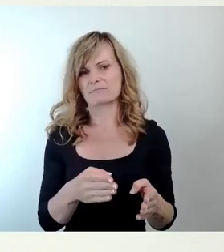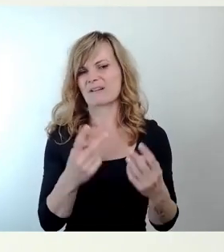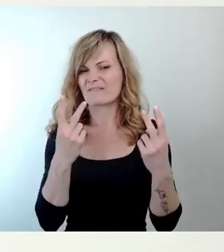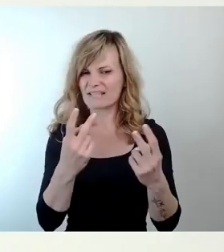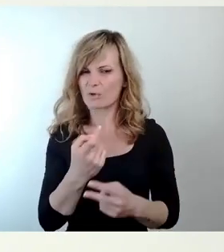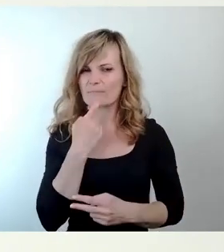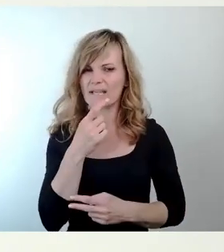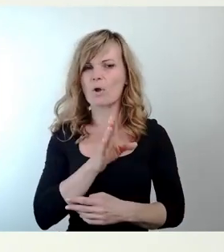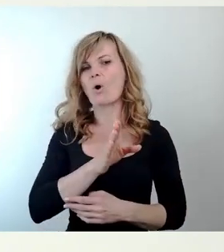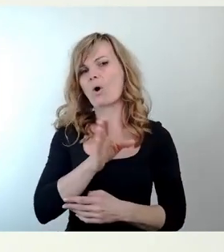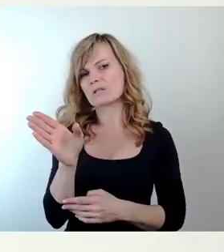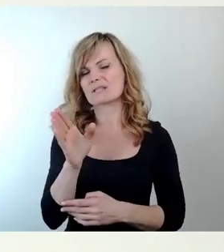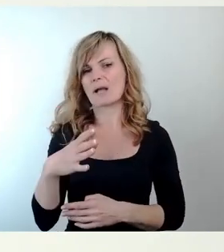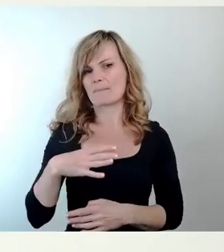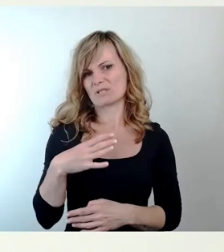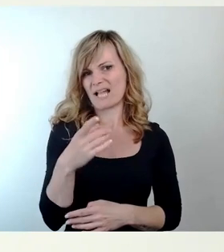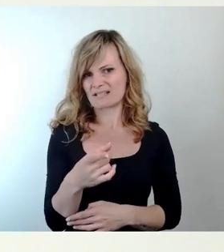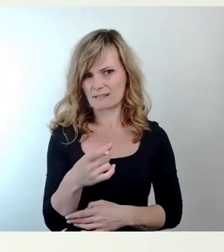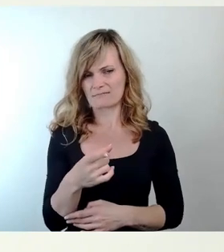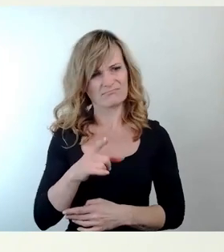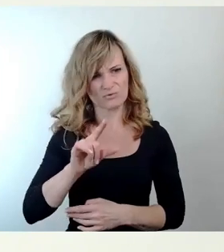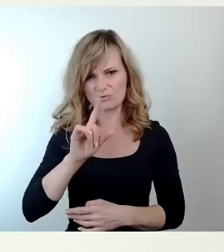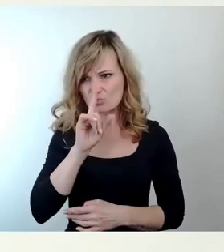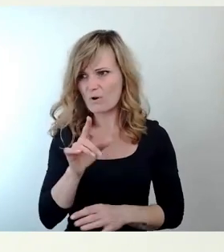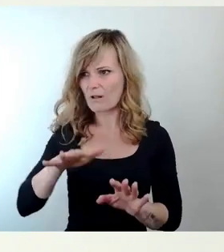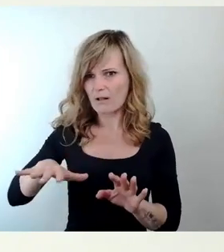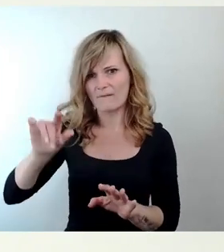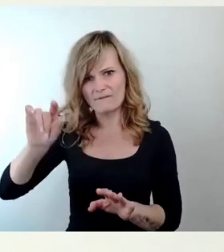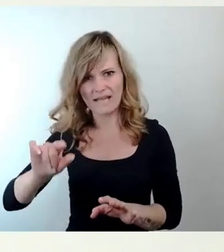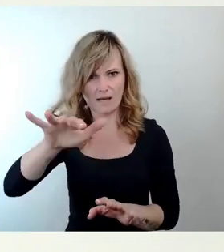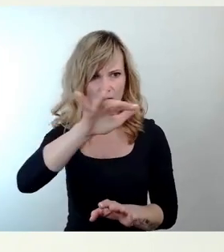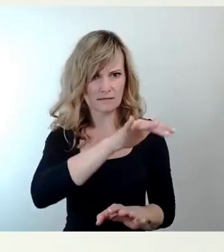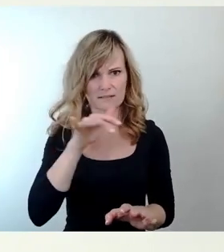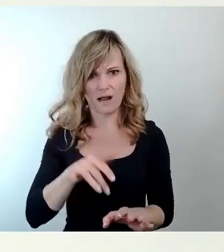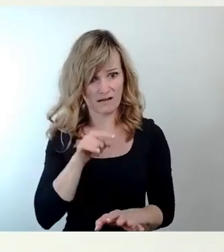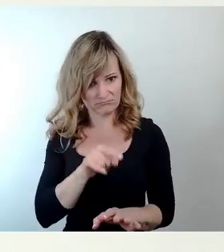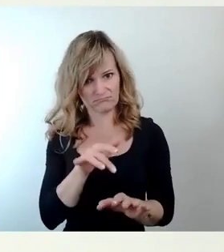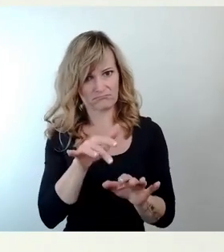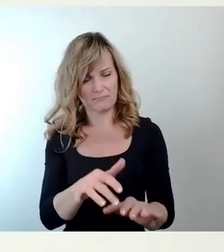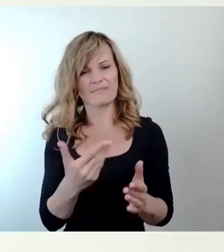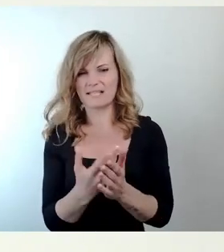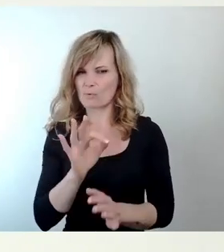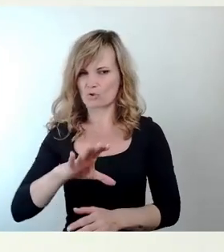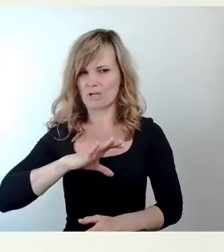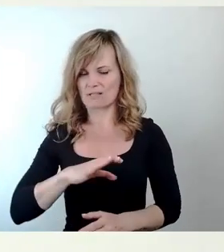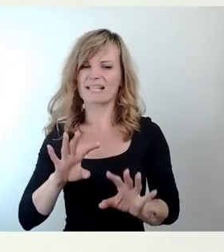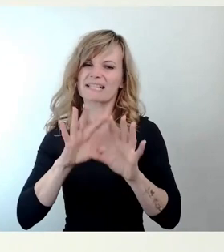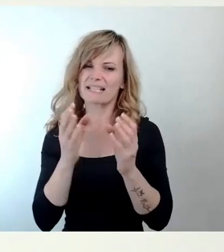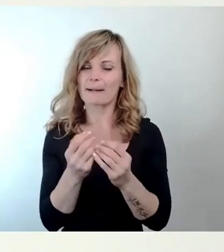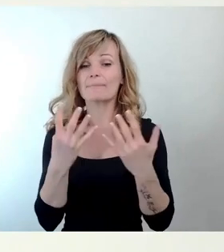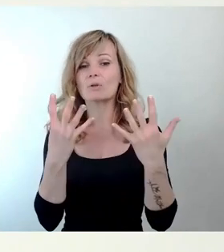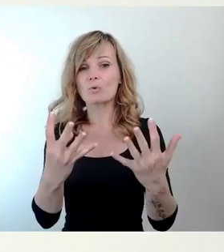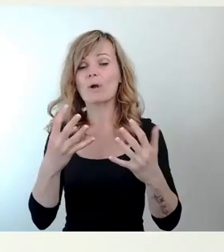haben mit diesem Projekt. Insgesamt gehen wir von 9 Millionen Sanierungskosten aus, auch wenn